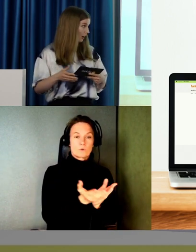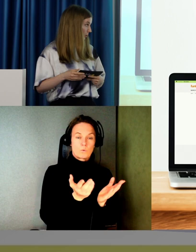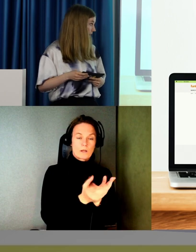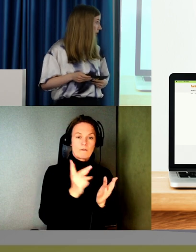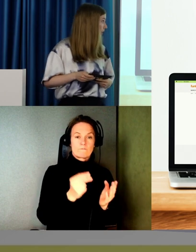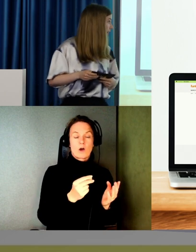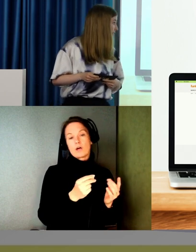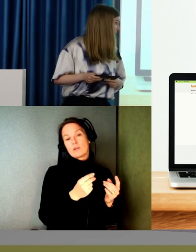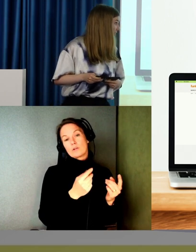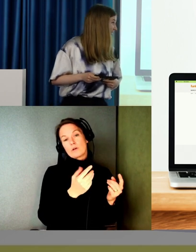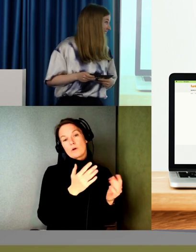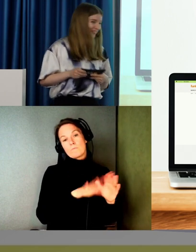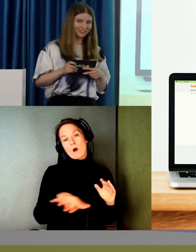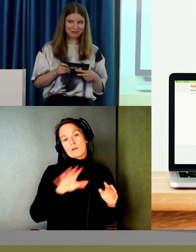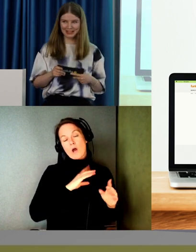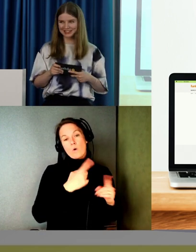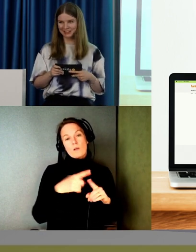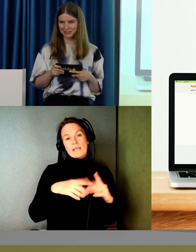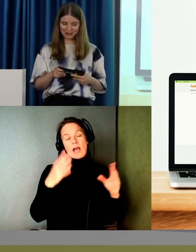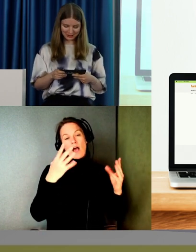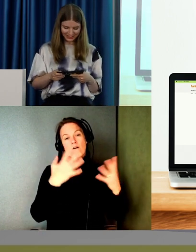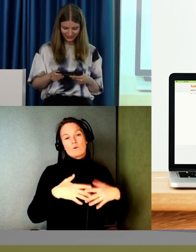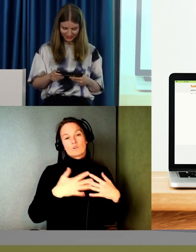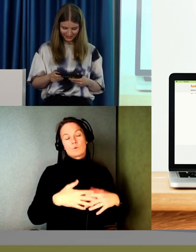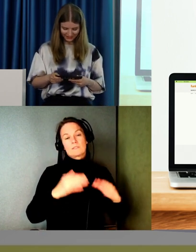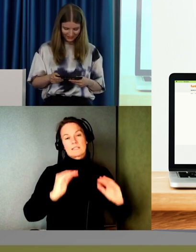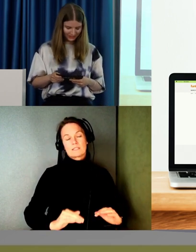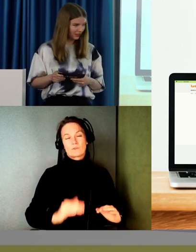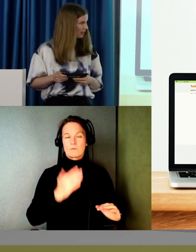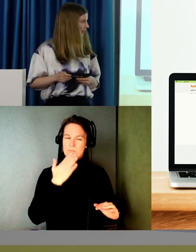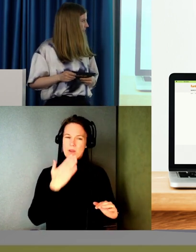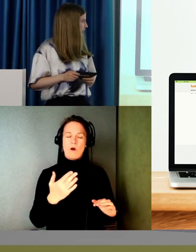funktionsvariationer. Så det var väldigt passande första projekt faktiskt.